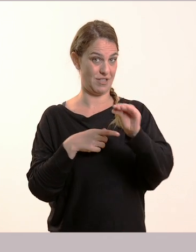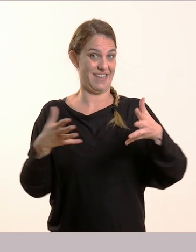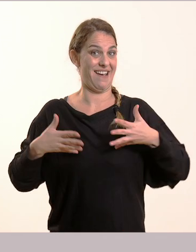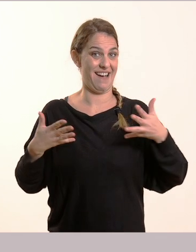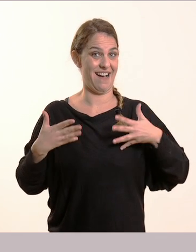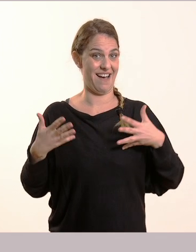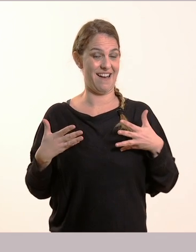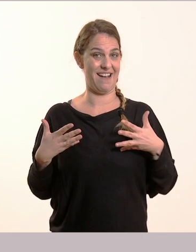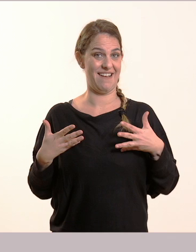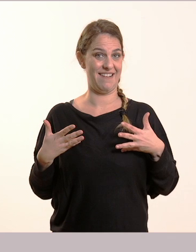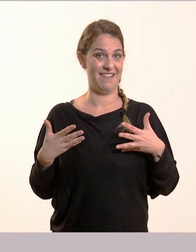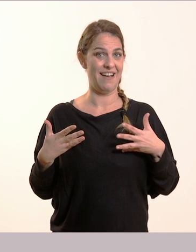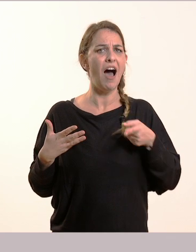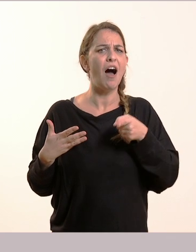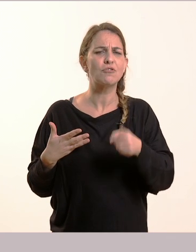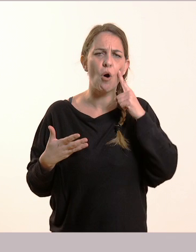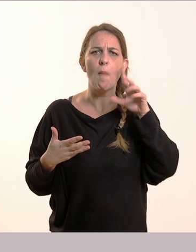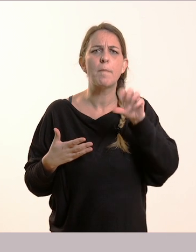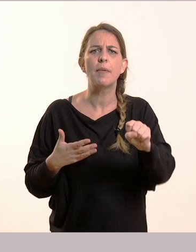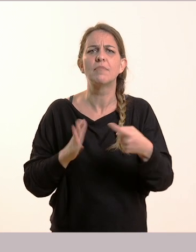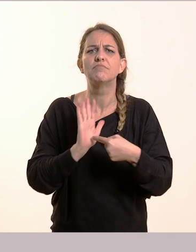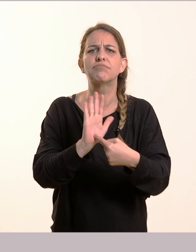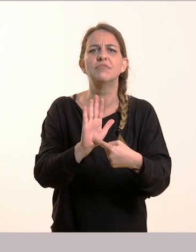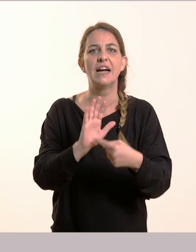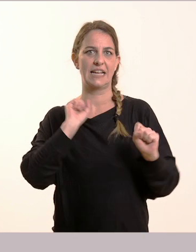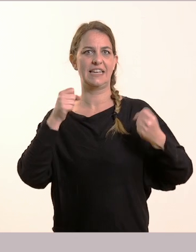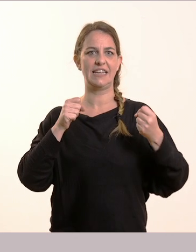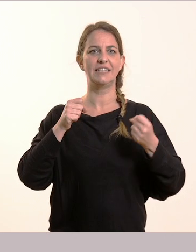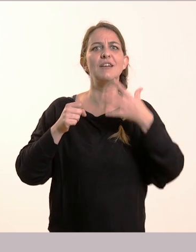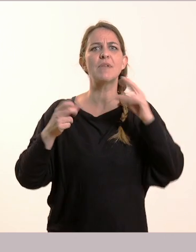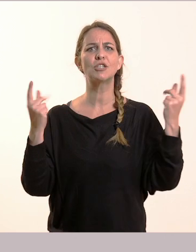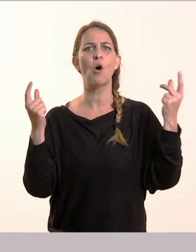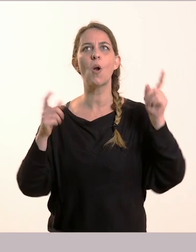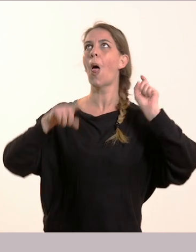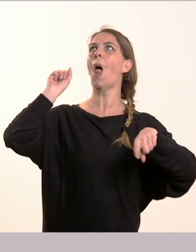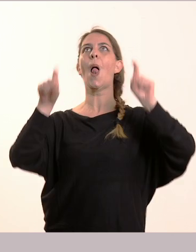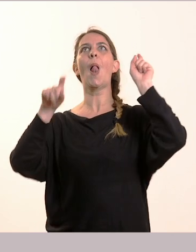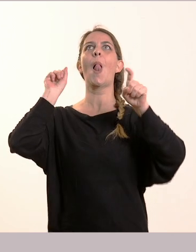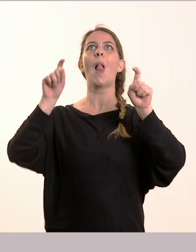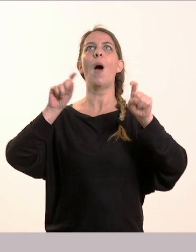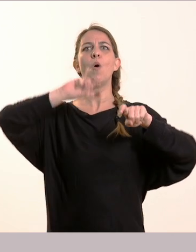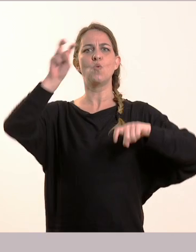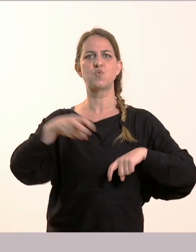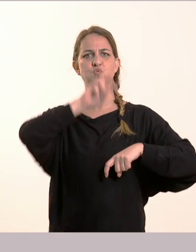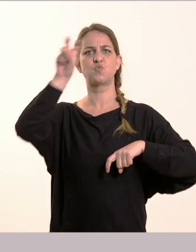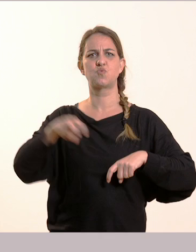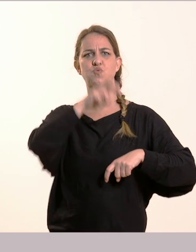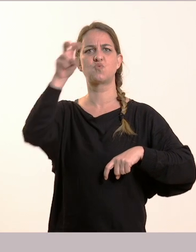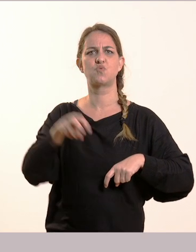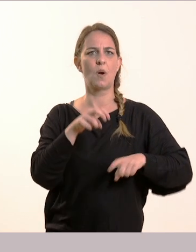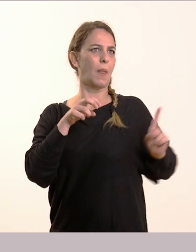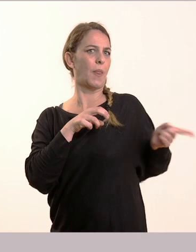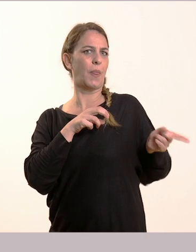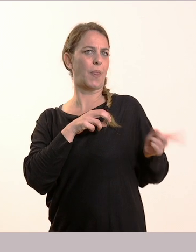χαρούμενος δηλαδή, το δείχνει με τις κινήσεις του. Χορεύει έτσι. Κάνει τούμπες στον αέρα σαν να κάνει ακροβατικά. Κουνάει τα